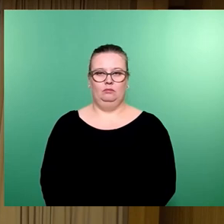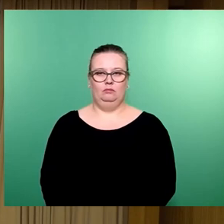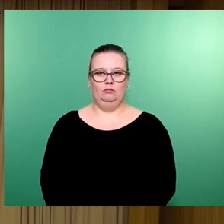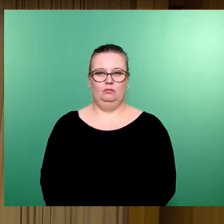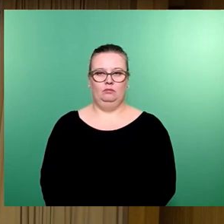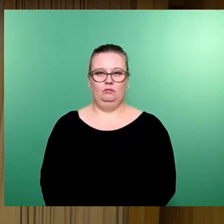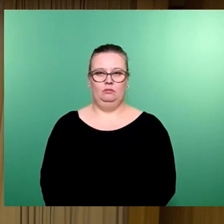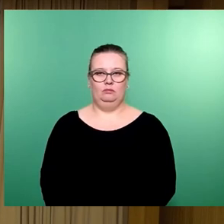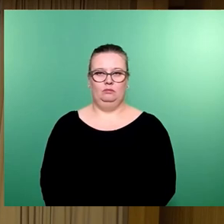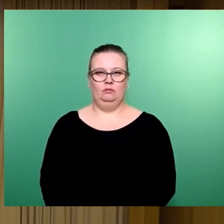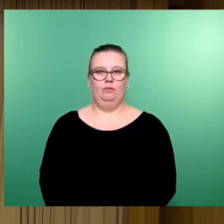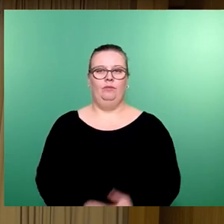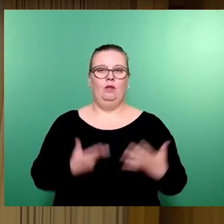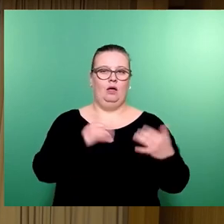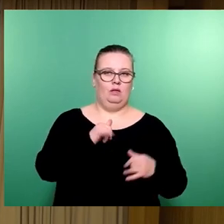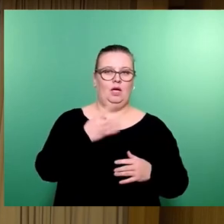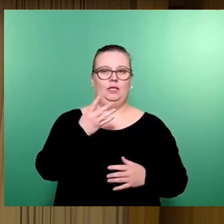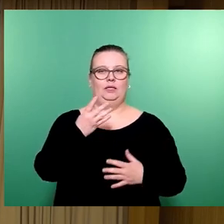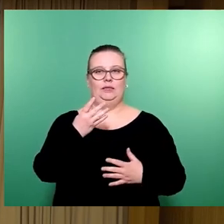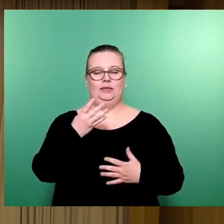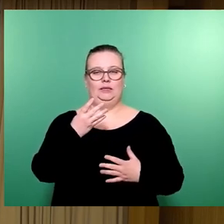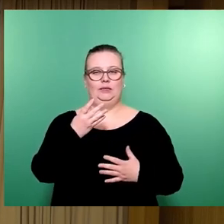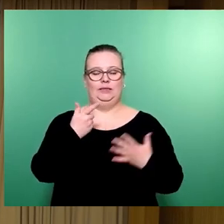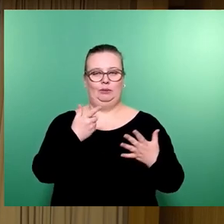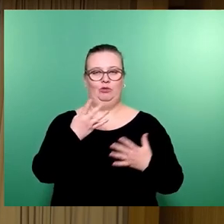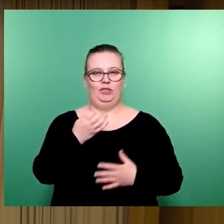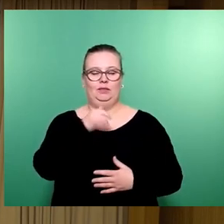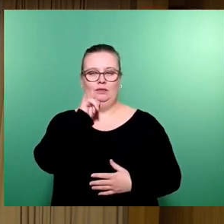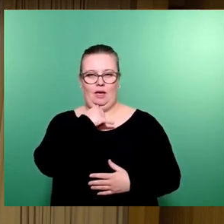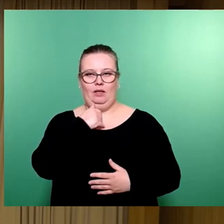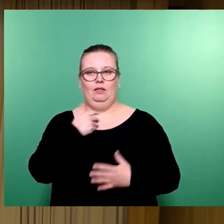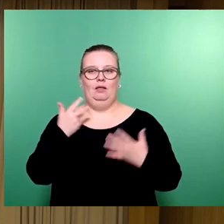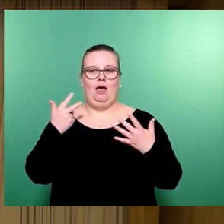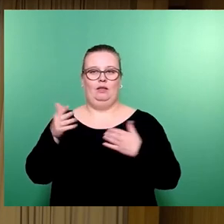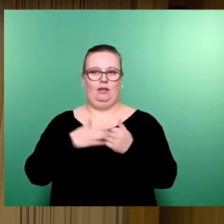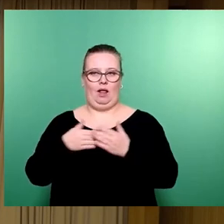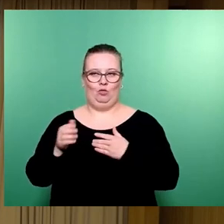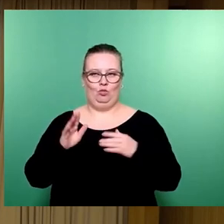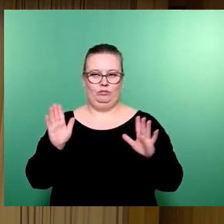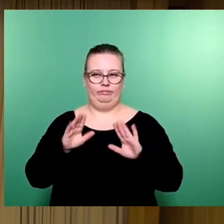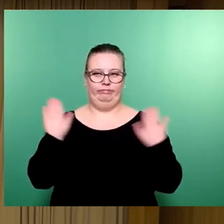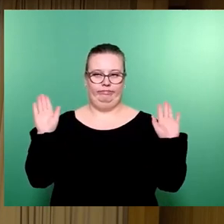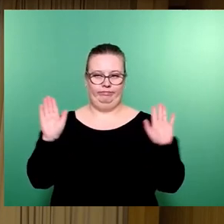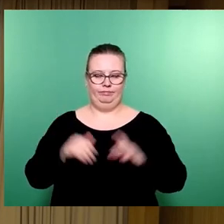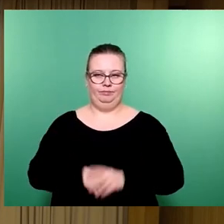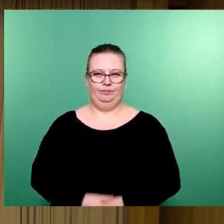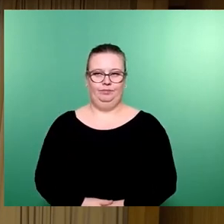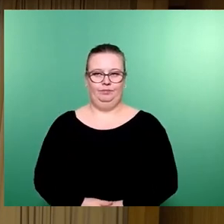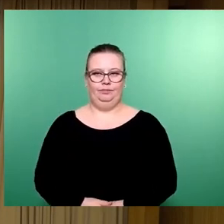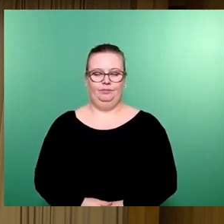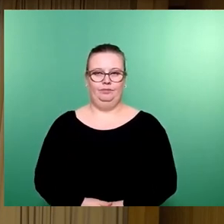8 Ja, 47 Nein, 8 Enthaltungen, damit abgelehnt. Wir kommen zum